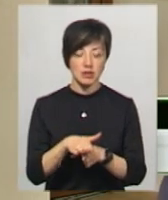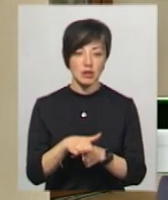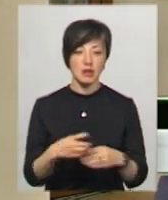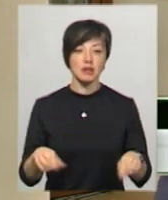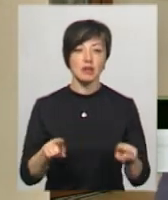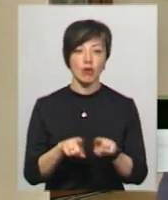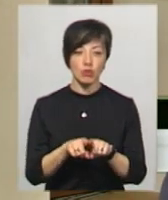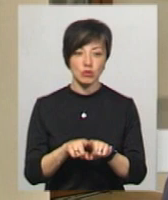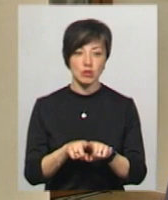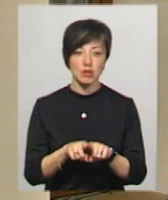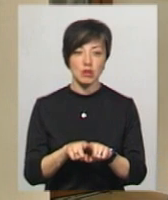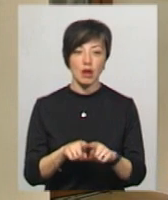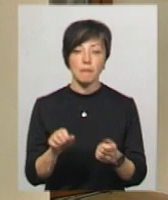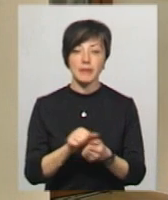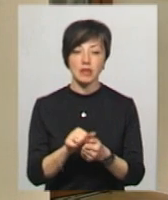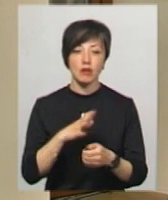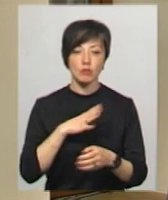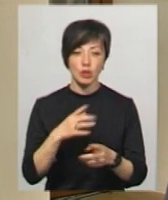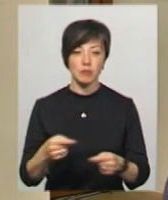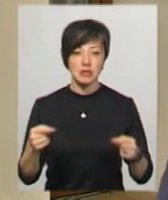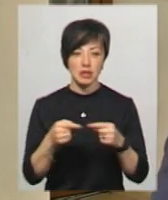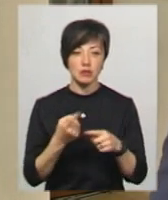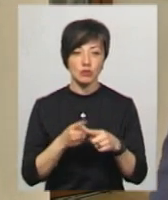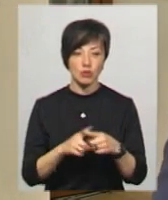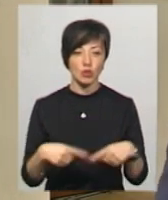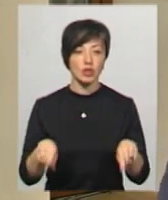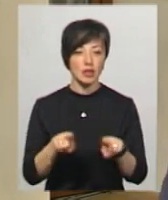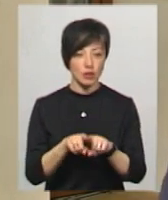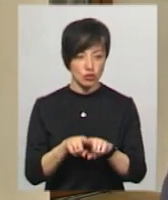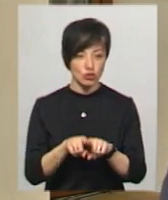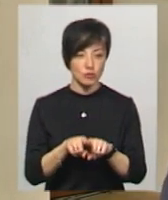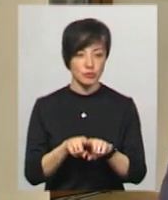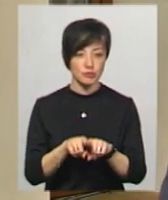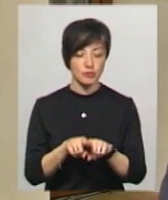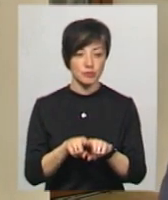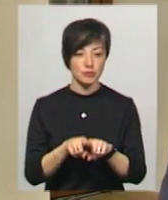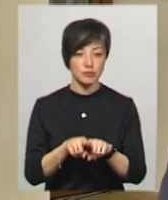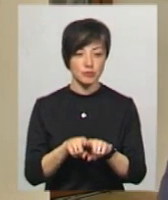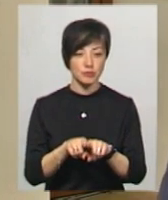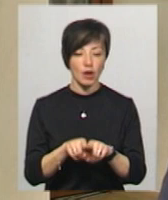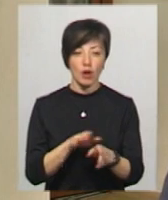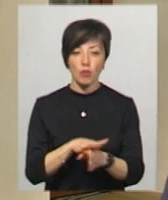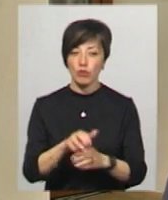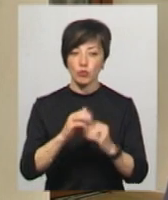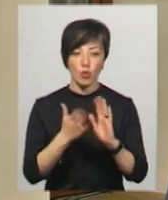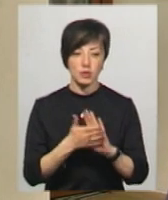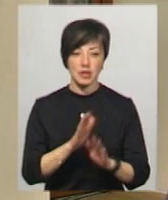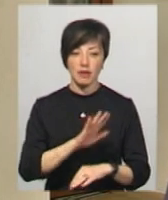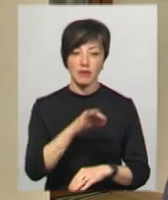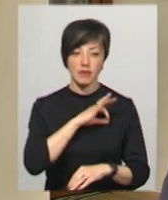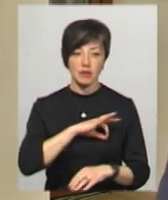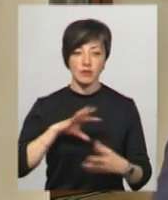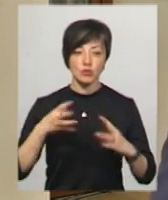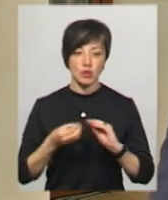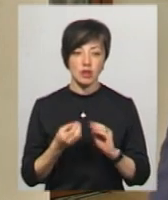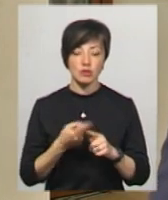Також матеріали, які були для цього призначені, теж в повному обсязі не використані. І в наслідок